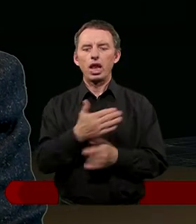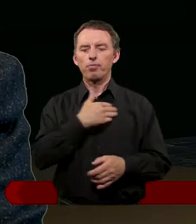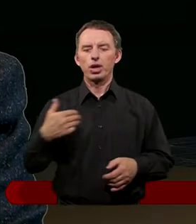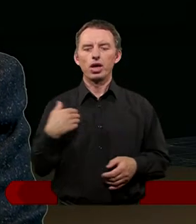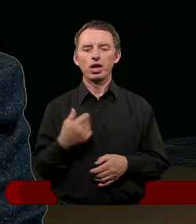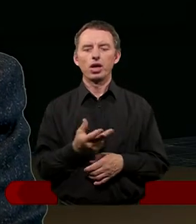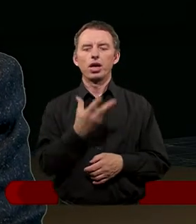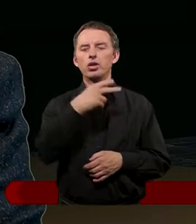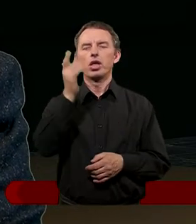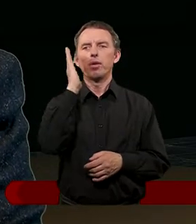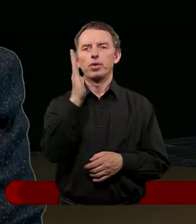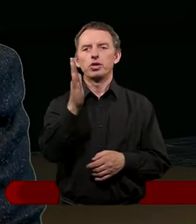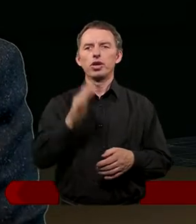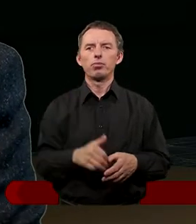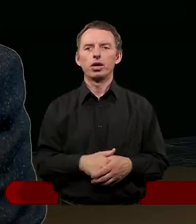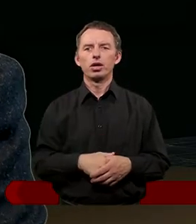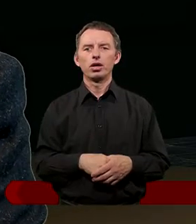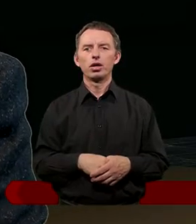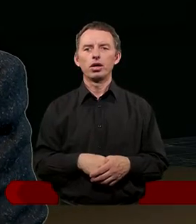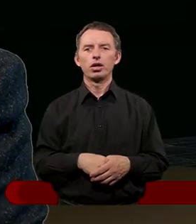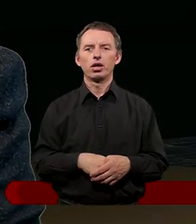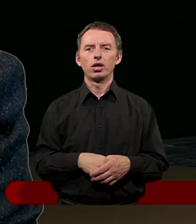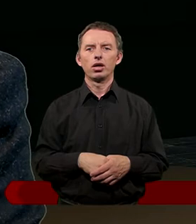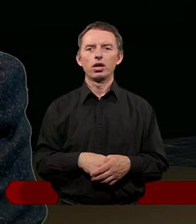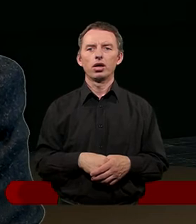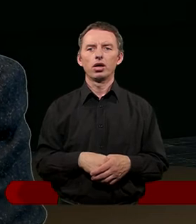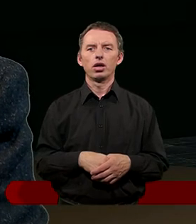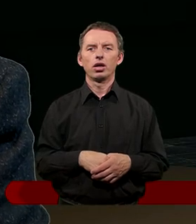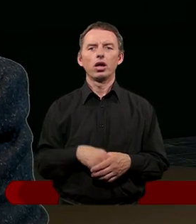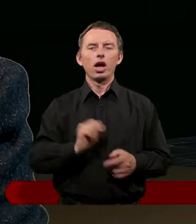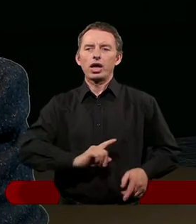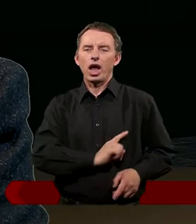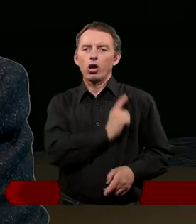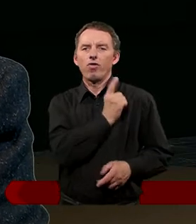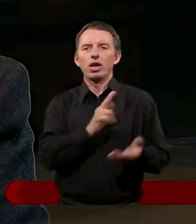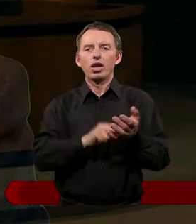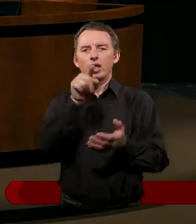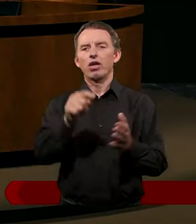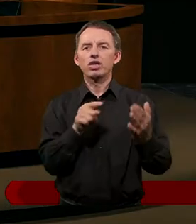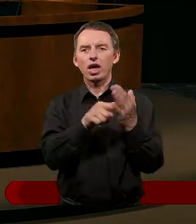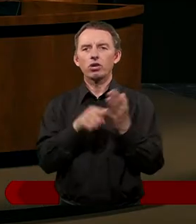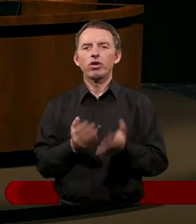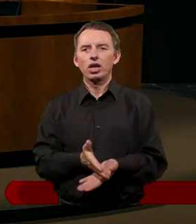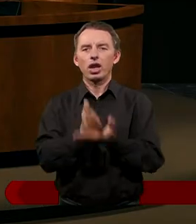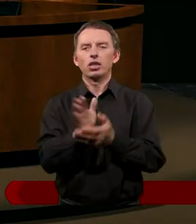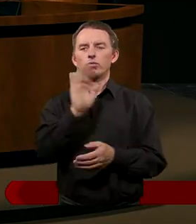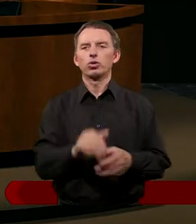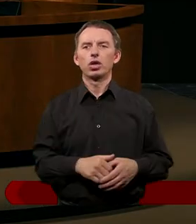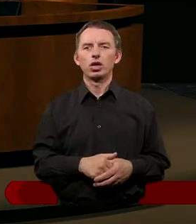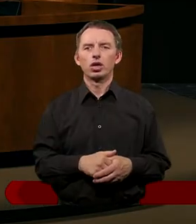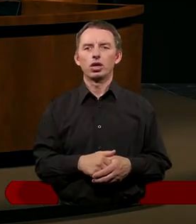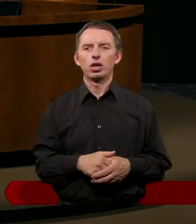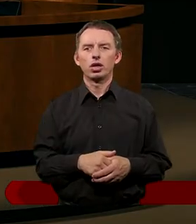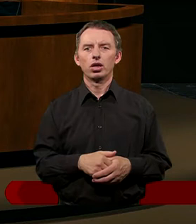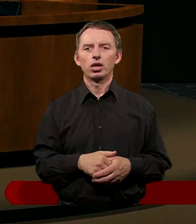nie będziemy reagowali na to. Jeżeli będzie brak reakcji na te Boże cuda.